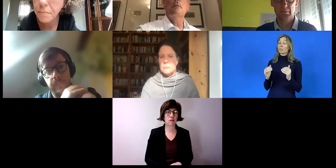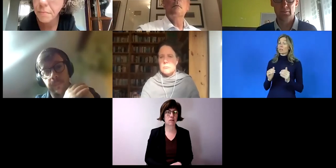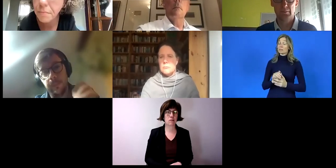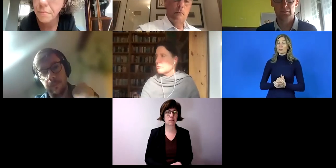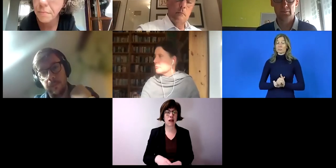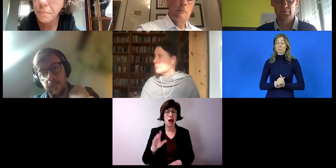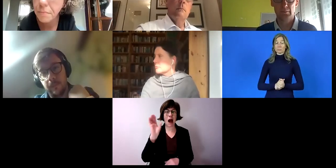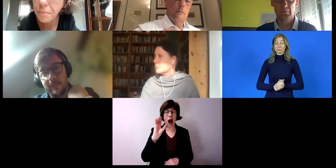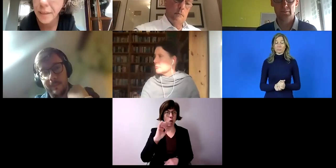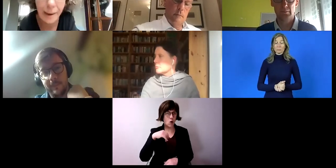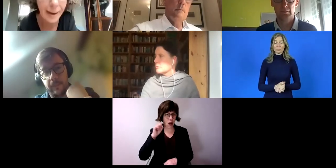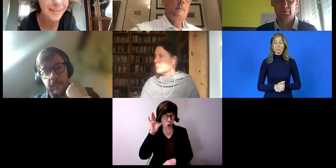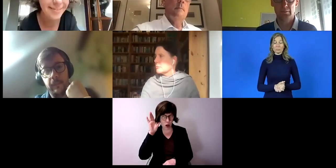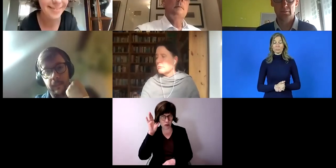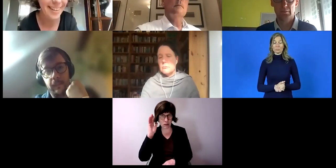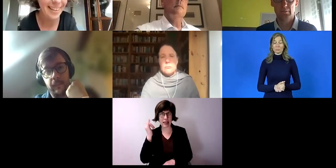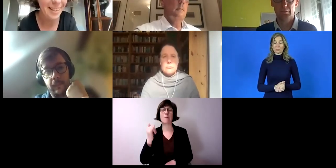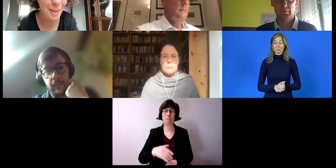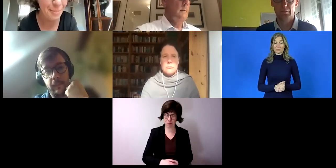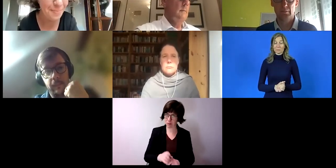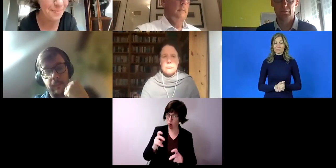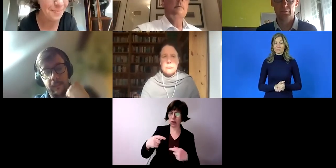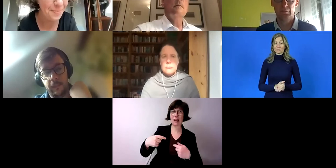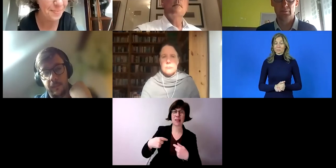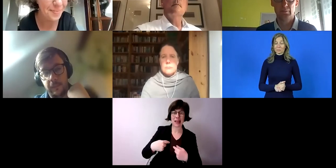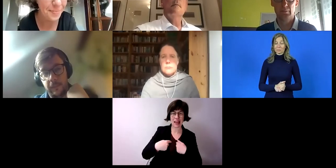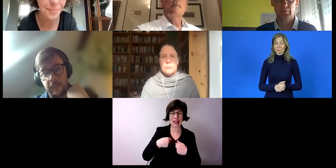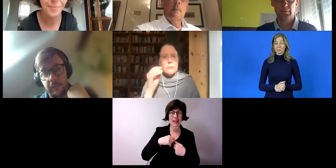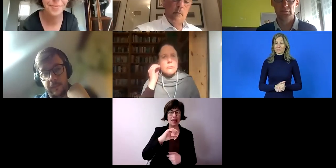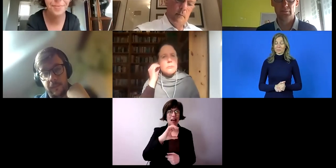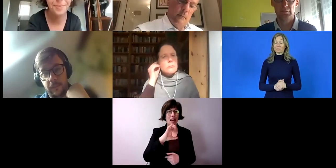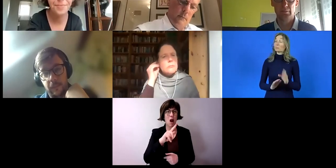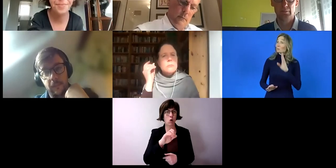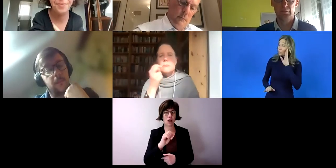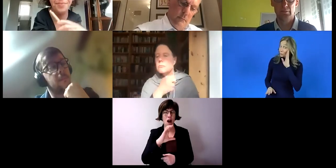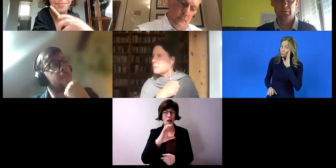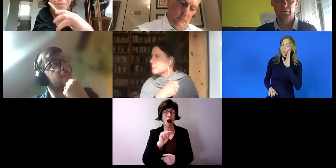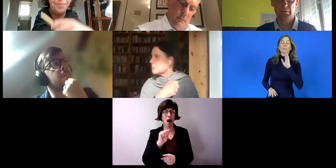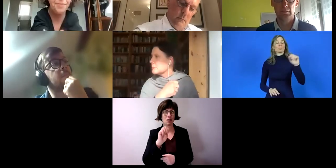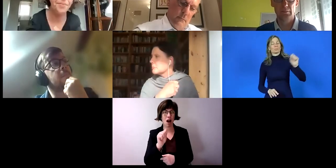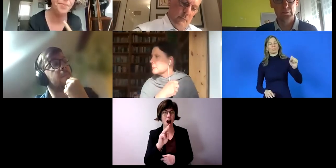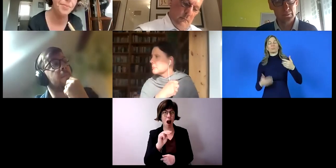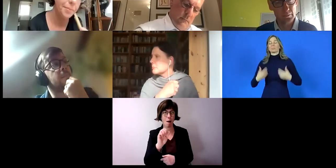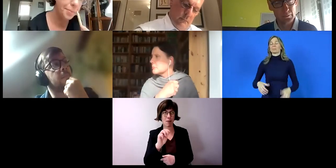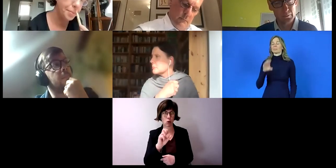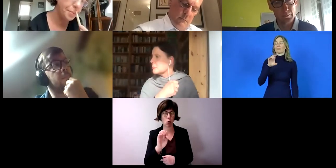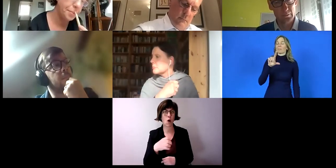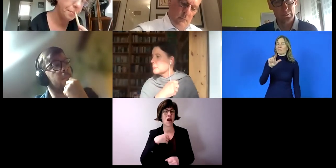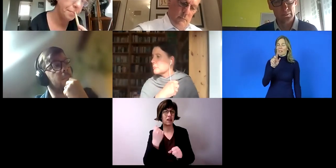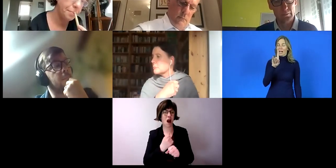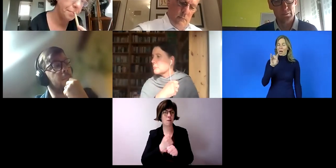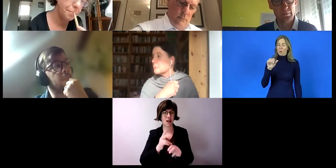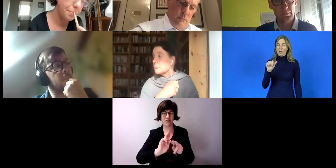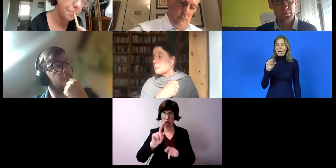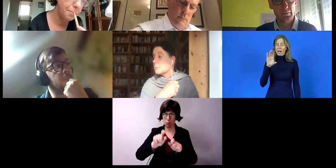Hallo, hat man mich? Ja. Ja, okay. Hallo, ich bin Claudia Casamento. Ich arbeite in einer Werkstatt für Menschen mit Behinderung.